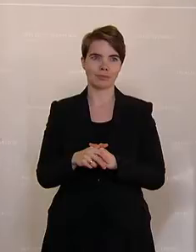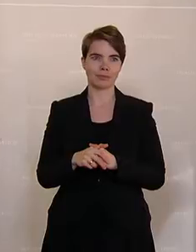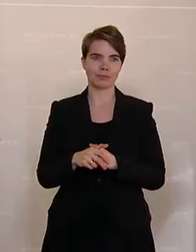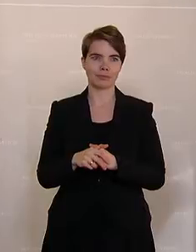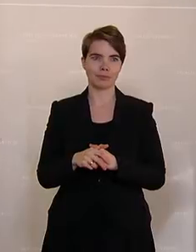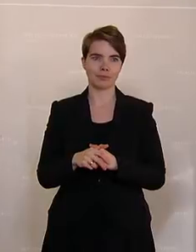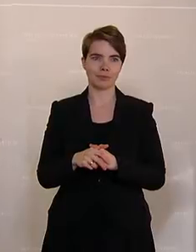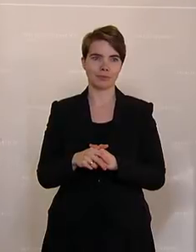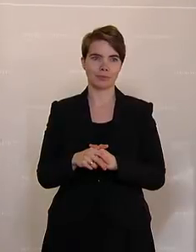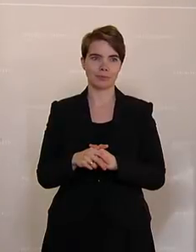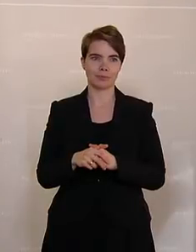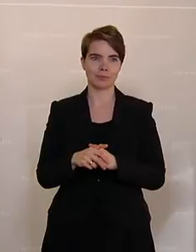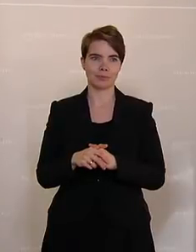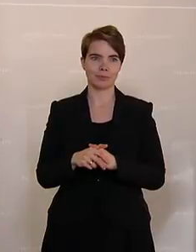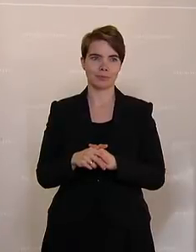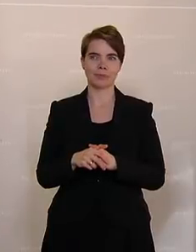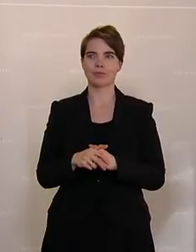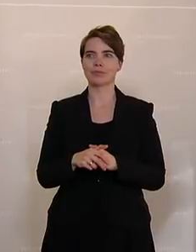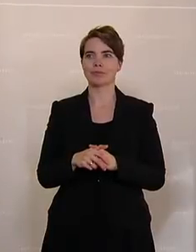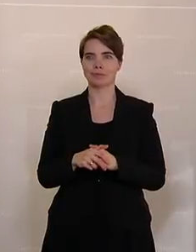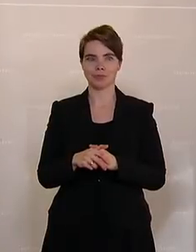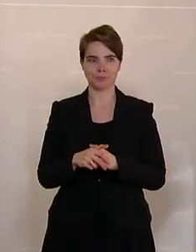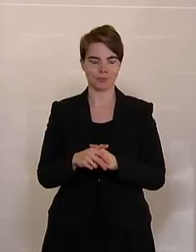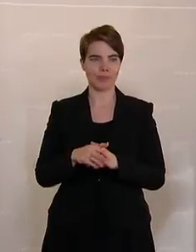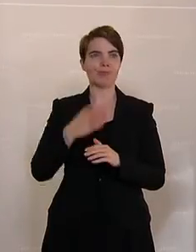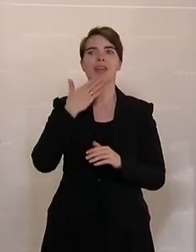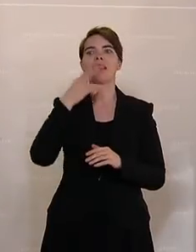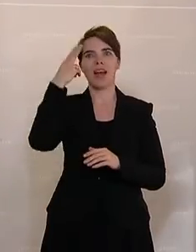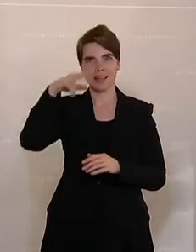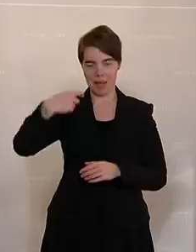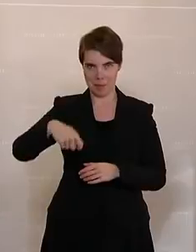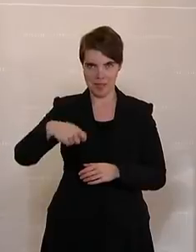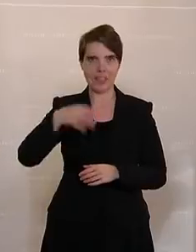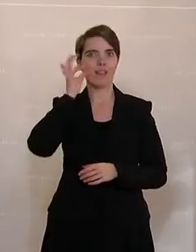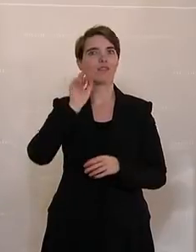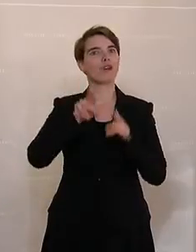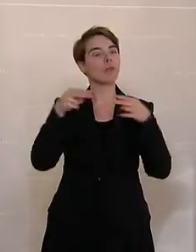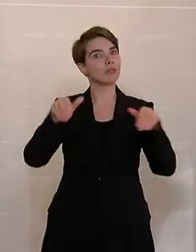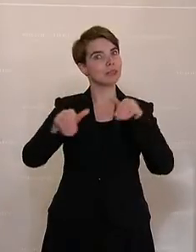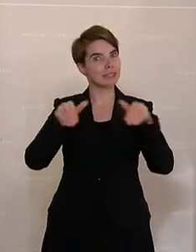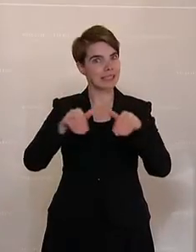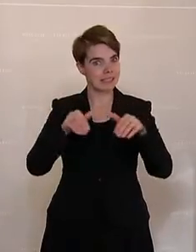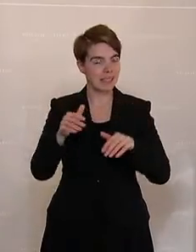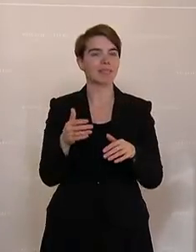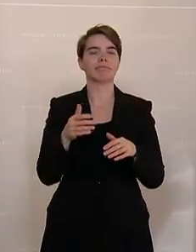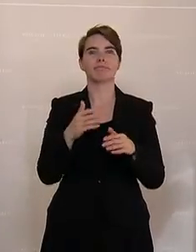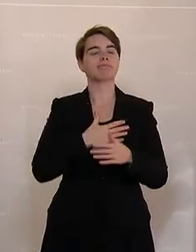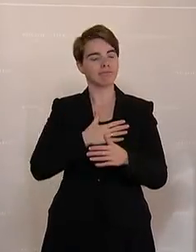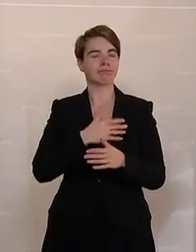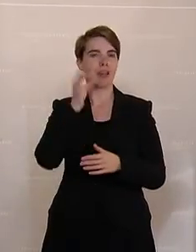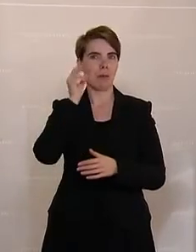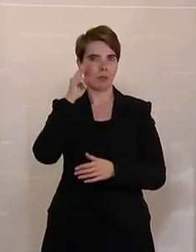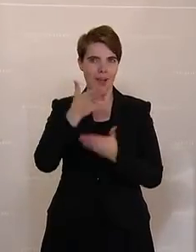Und der letzte, vorerst letzte gemeldete Redner zu dieser Untergruppe im Budget ist Leonhard Essl von der ÖVP.